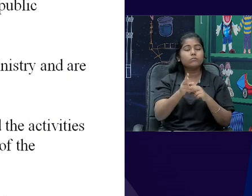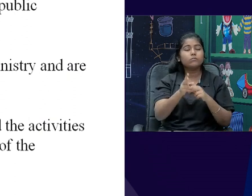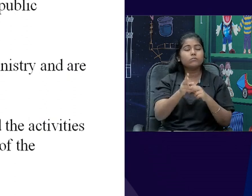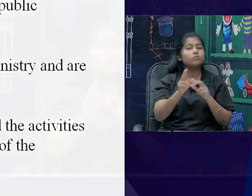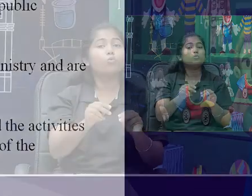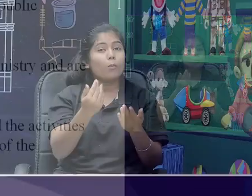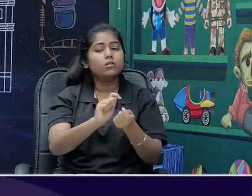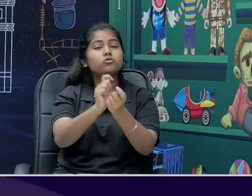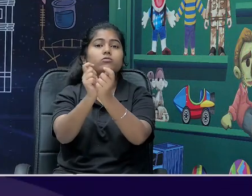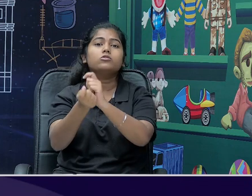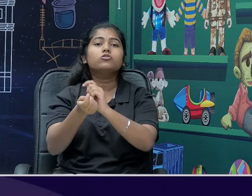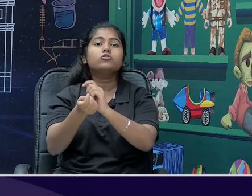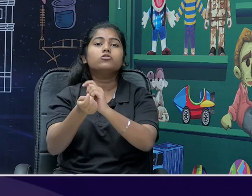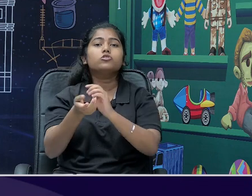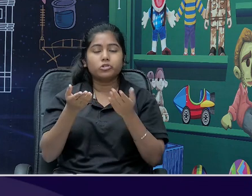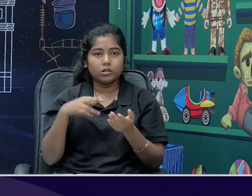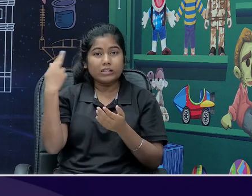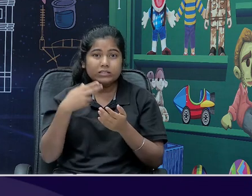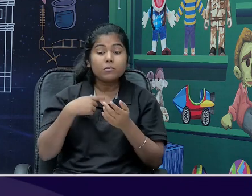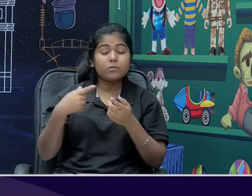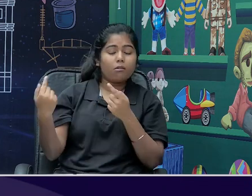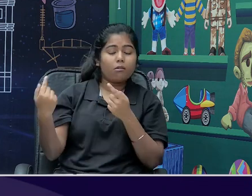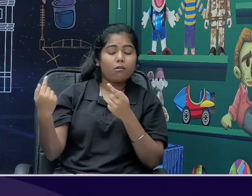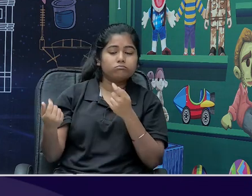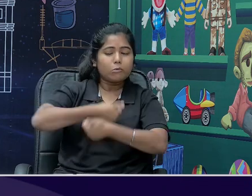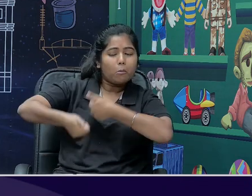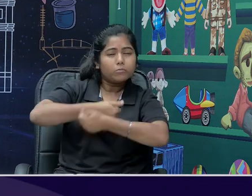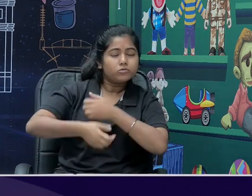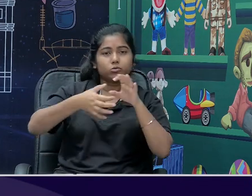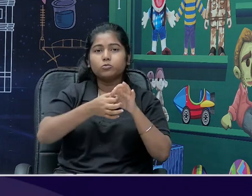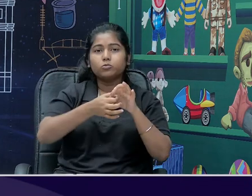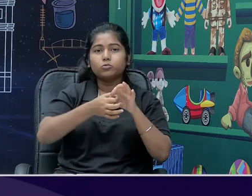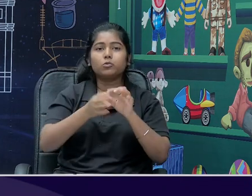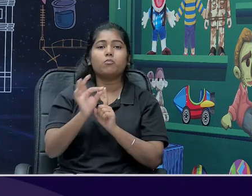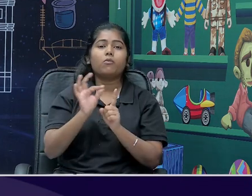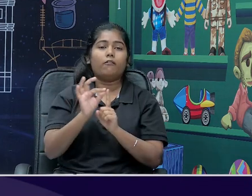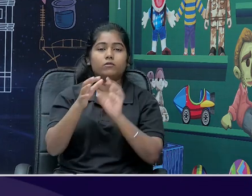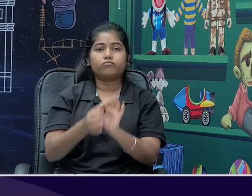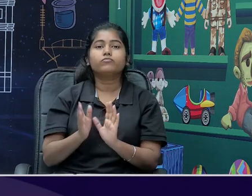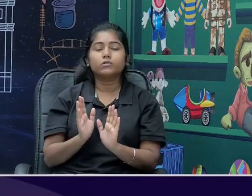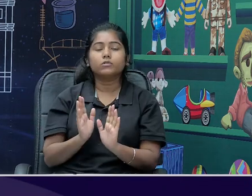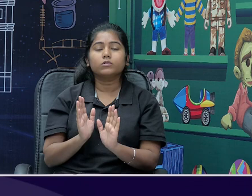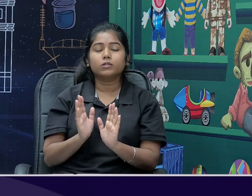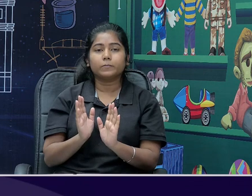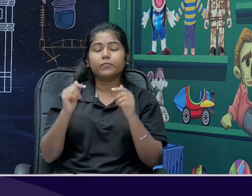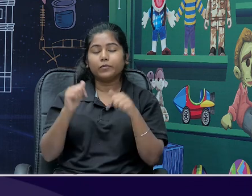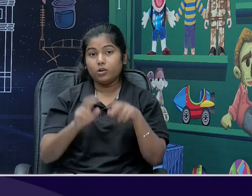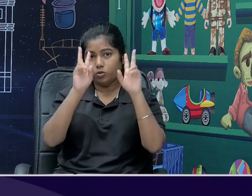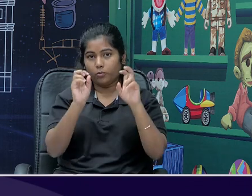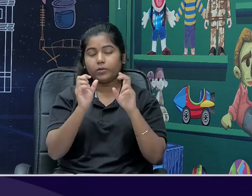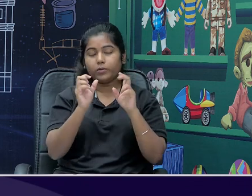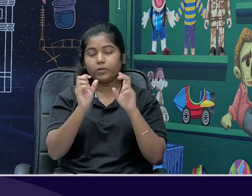हो रहे हैं, because we have to compete with the private sector. तो coming back to what we were talking about, departmental undertaking,